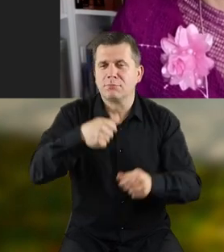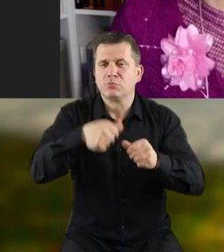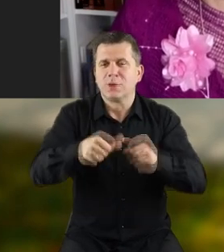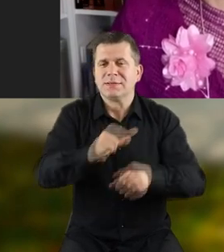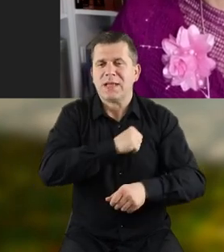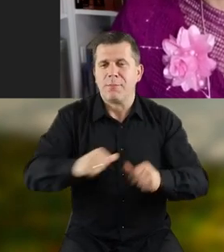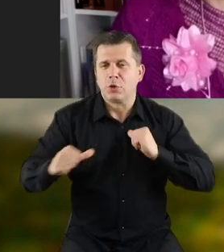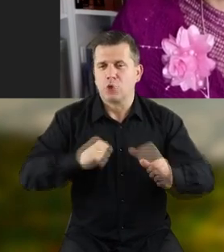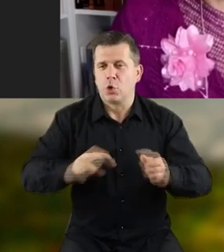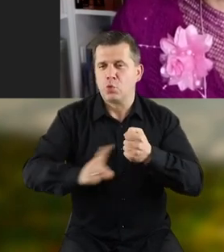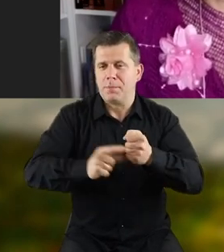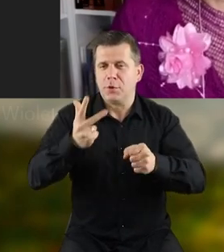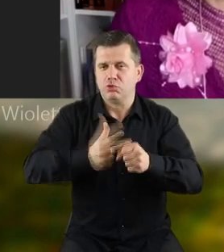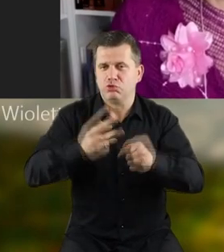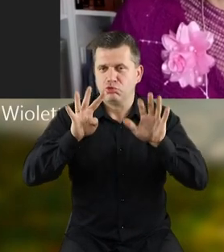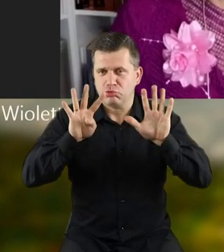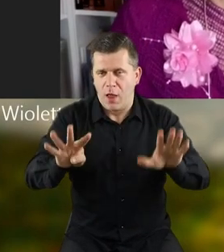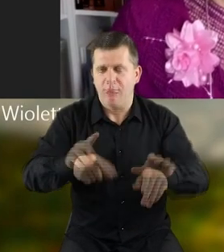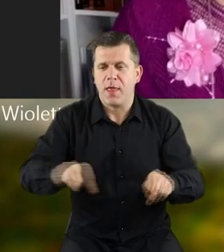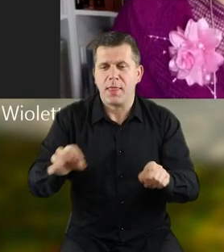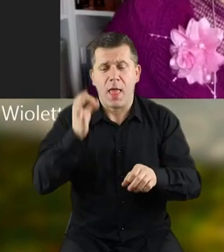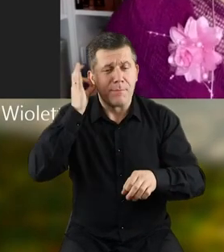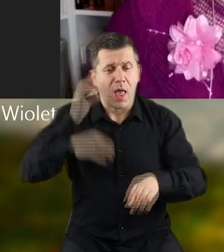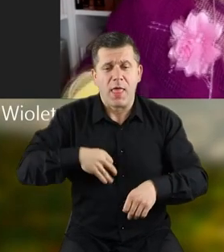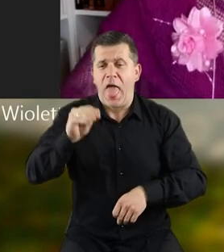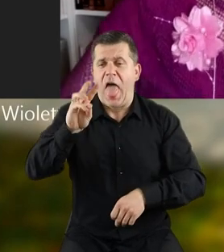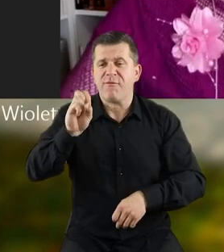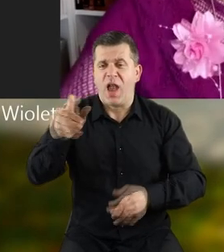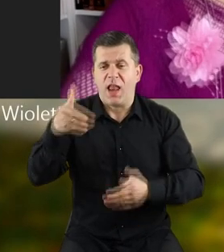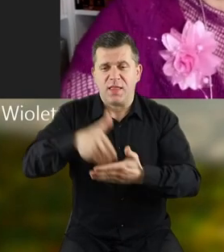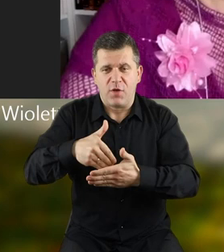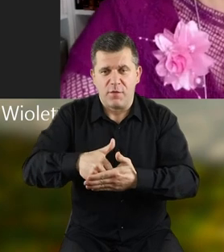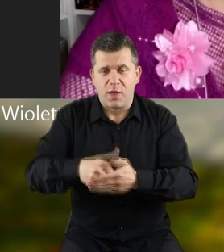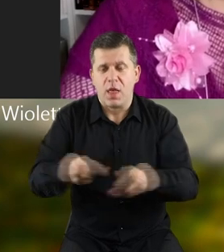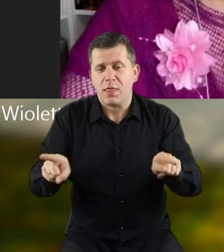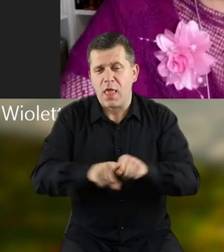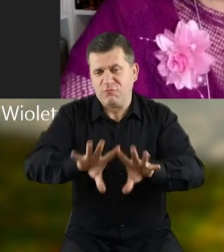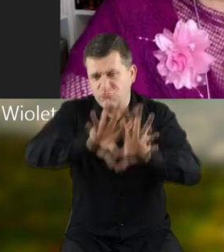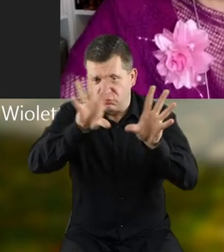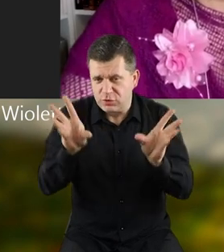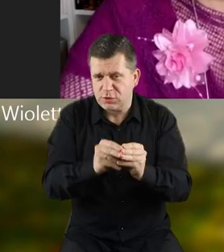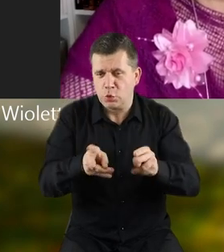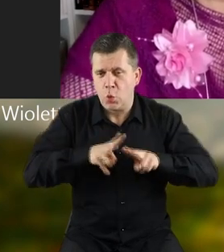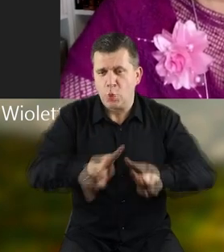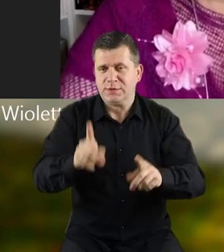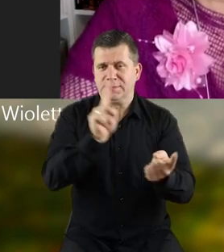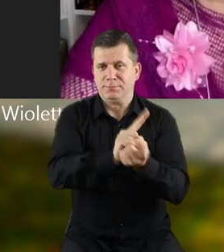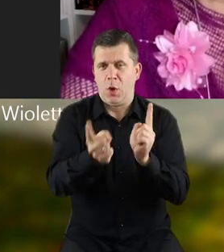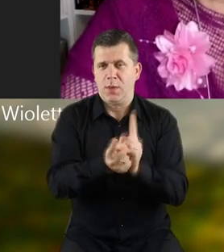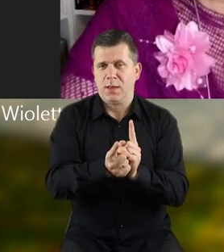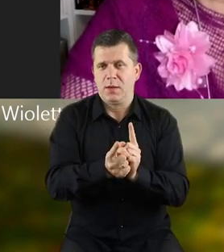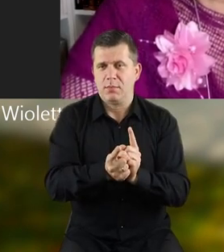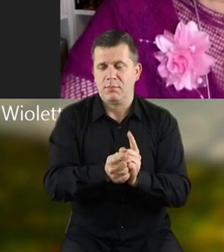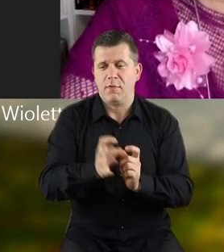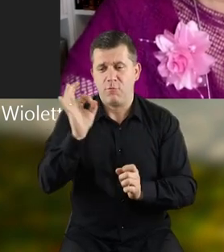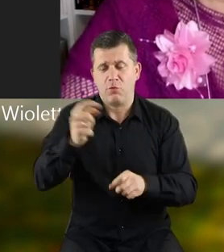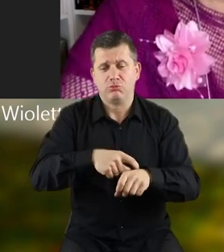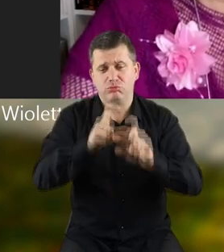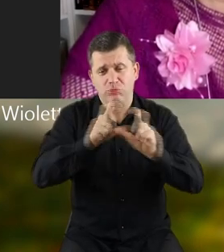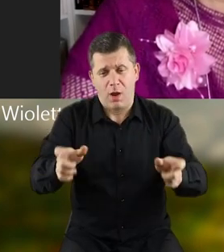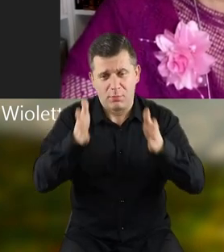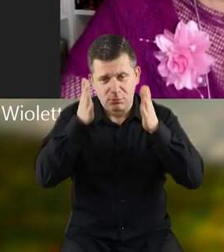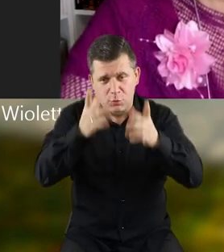z Przedszkola Samorządowego numer 39, ich wychowawczyni Pani Ewelinie oraz wszystkim uczestnikom spotkania za